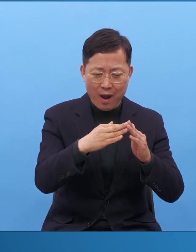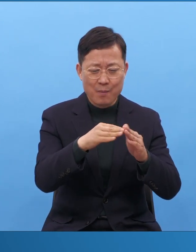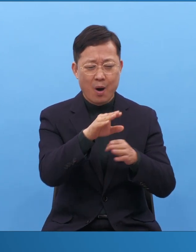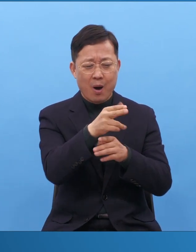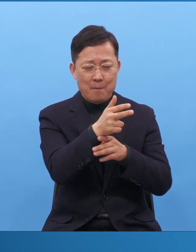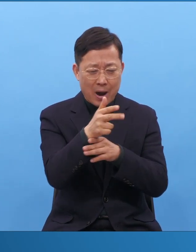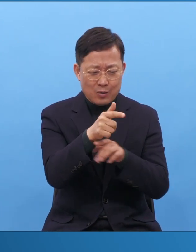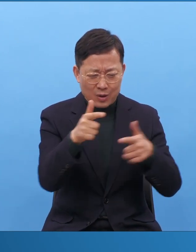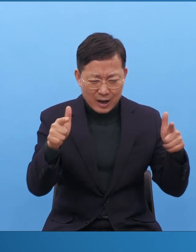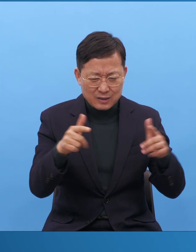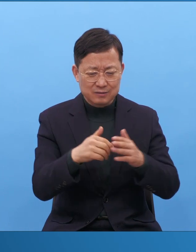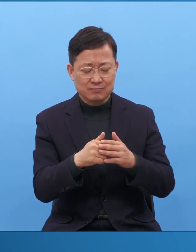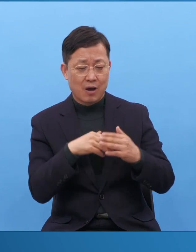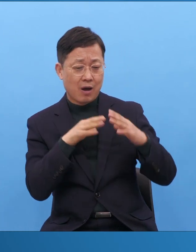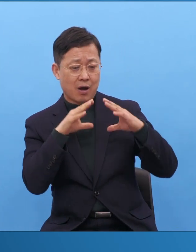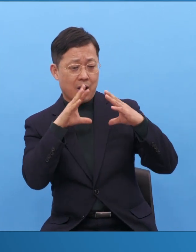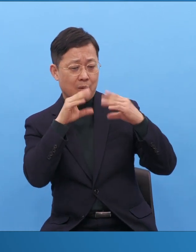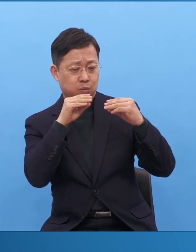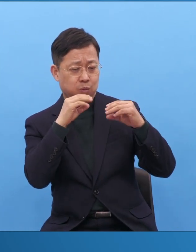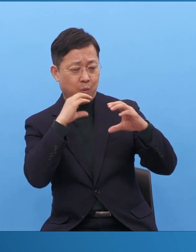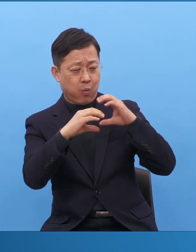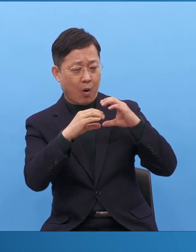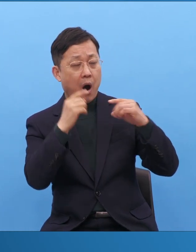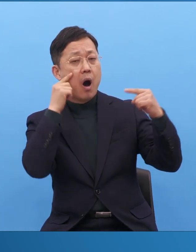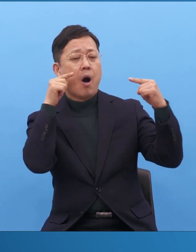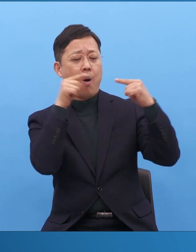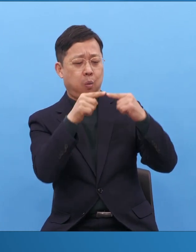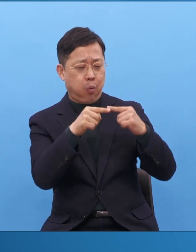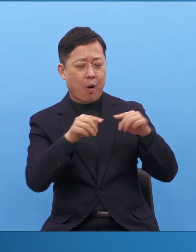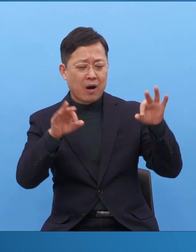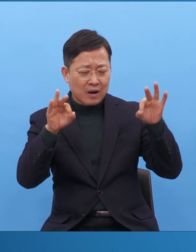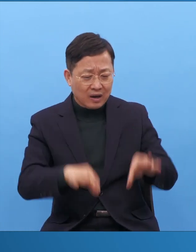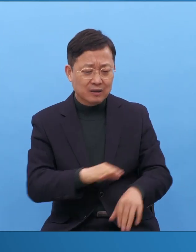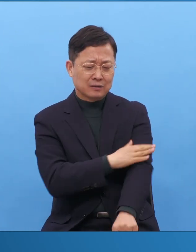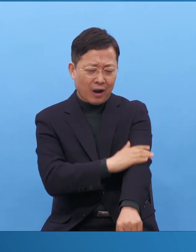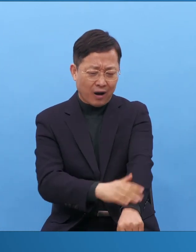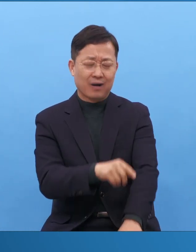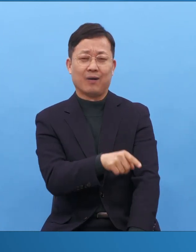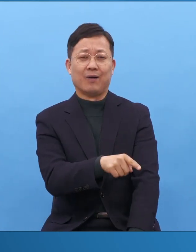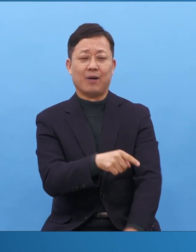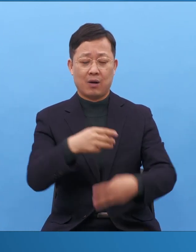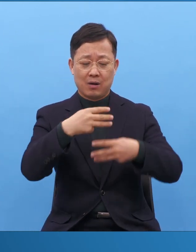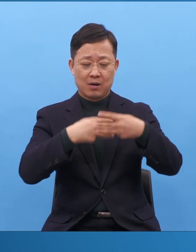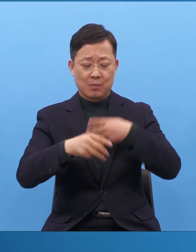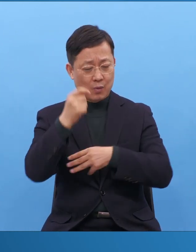그러니까 우리가 중재인 사람들이 하나님의 말씀을 딱 그렇게 알아들어야 돼요.